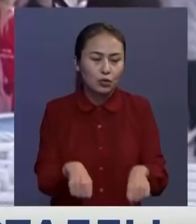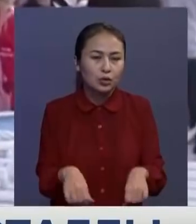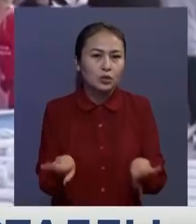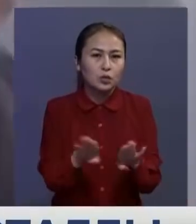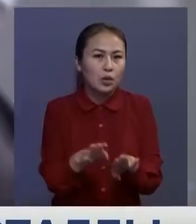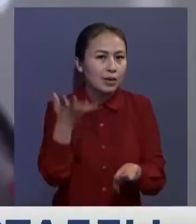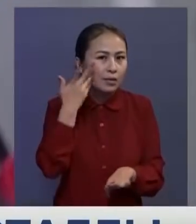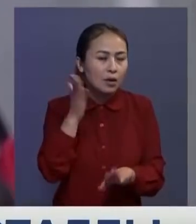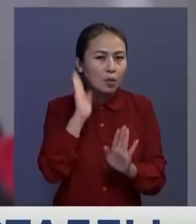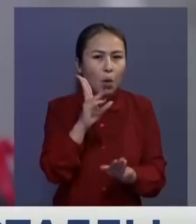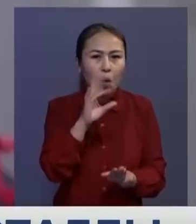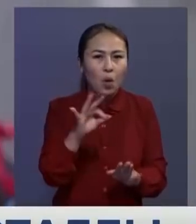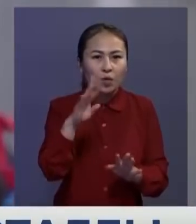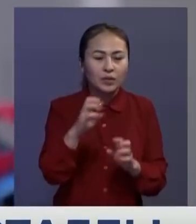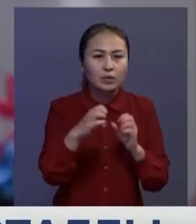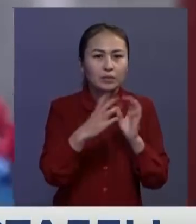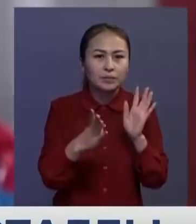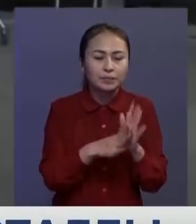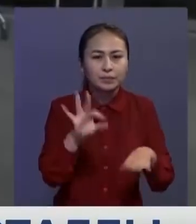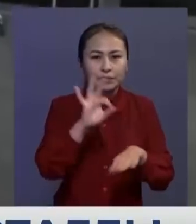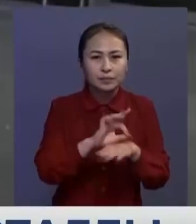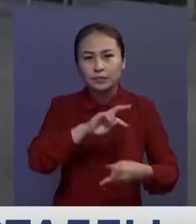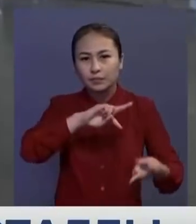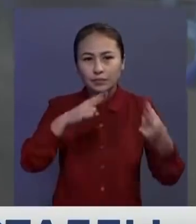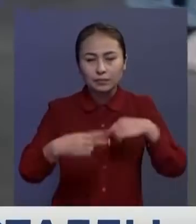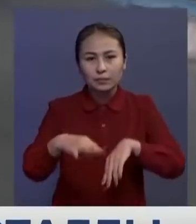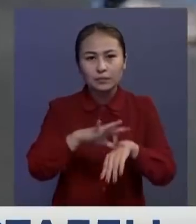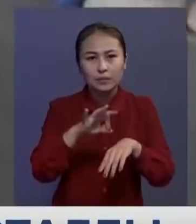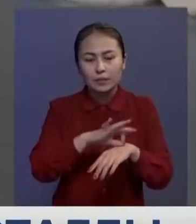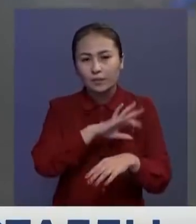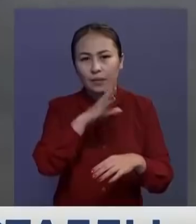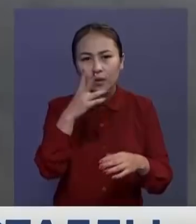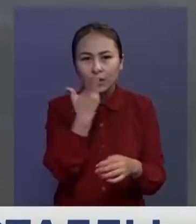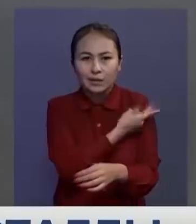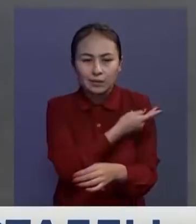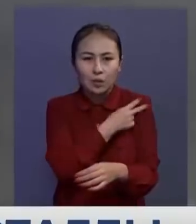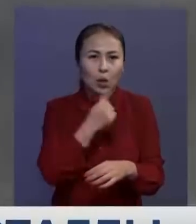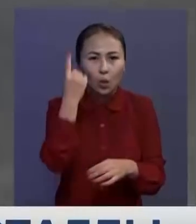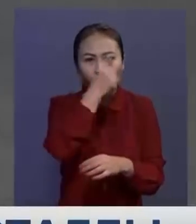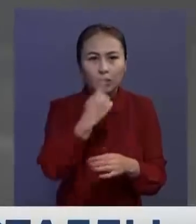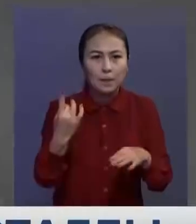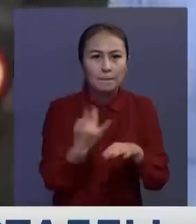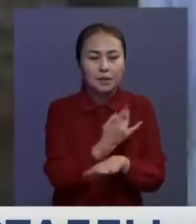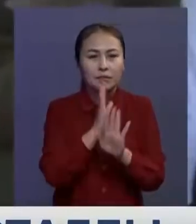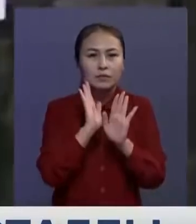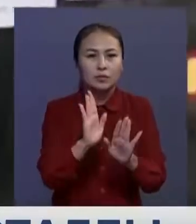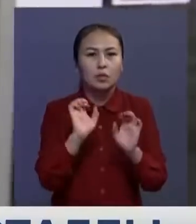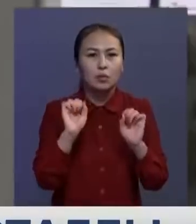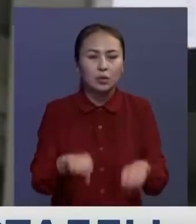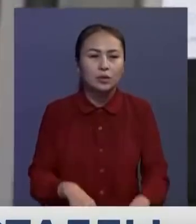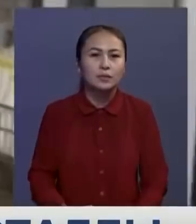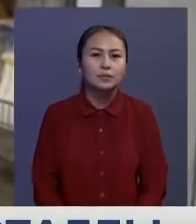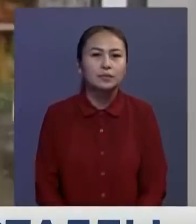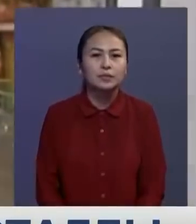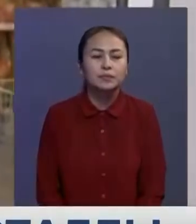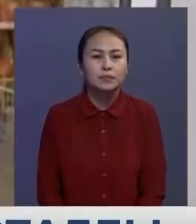болған жағдайда, ковид үндеті маусымдық ауыру ғайналып, үндетке қарсы екпені кем дегенде жылына бір рет қабылдығы тура келеттегенді алға